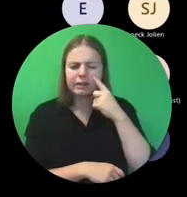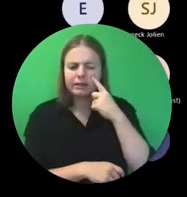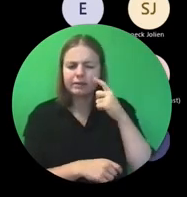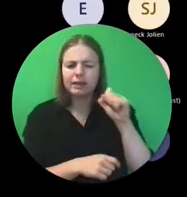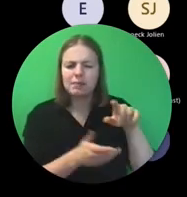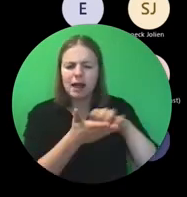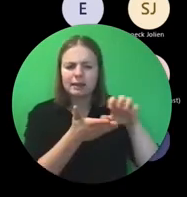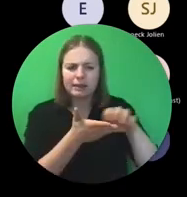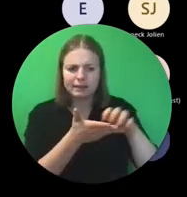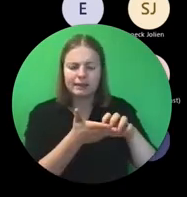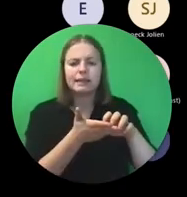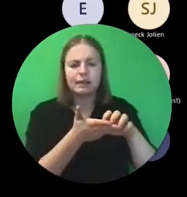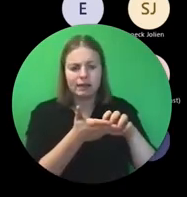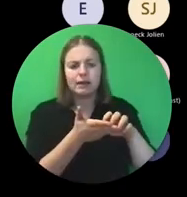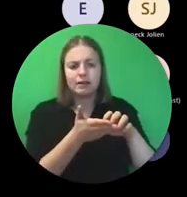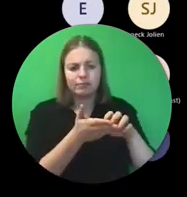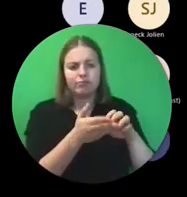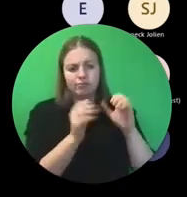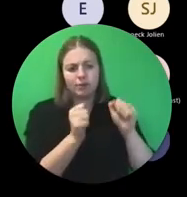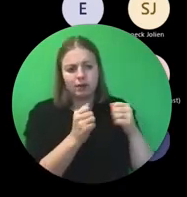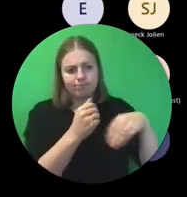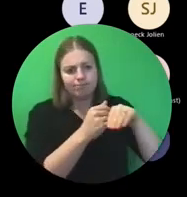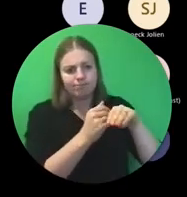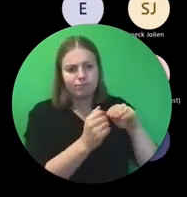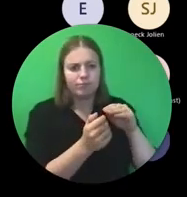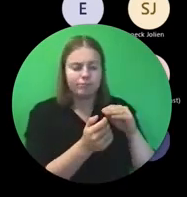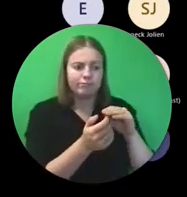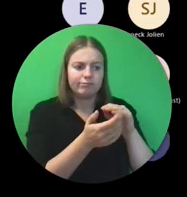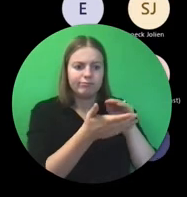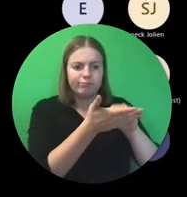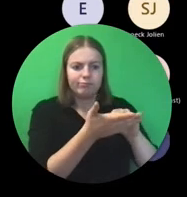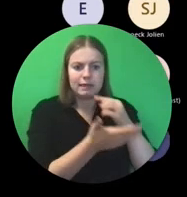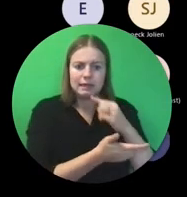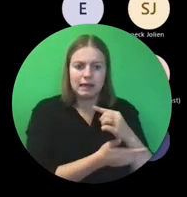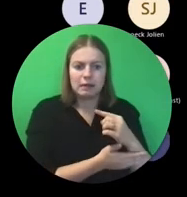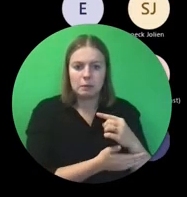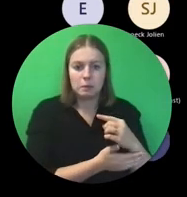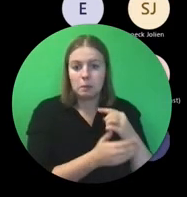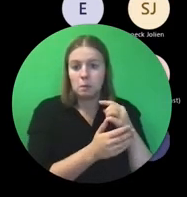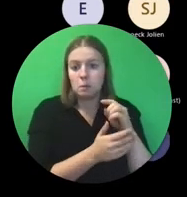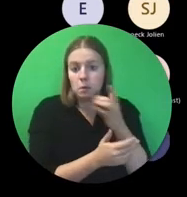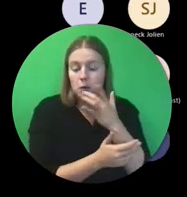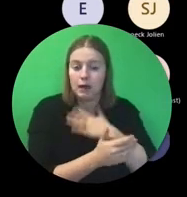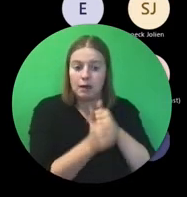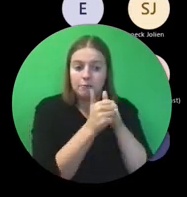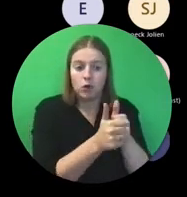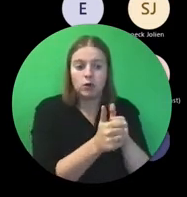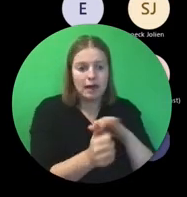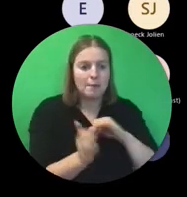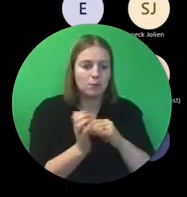Met de keuzes die je nog zou willen volgen, er zijn nog een paar plaatsen beschikbaar.